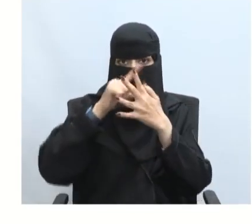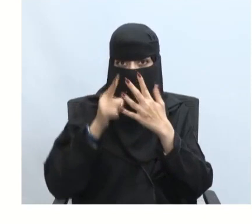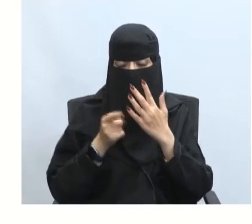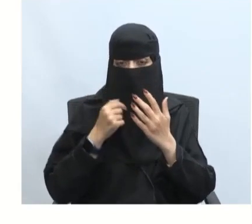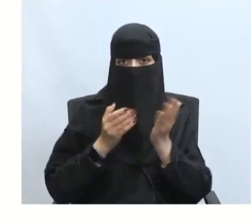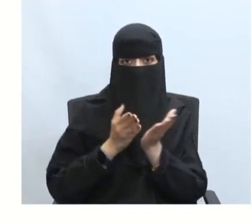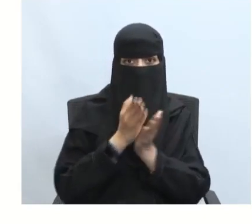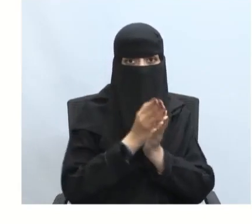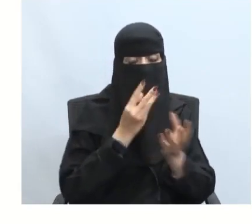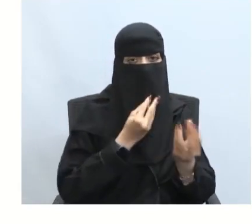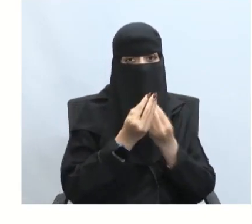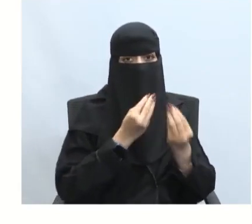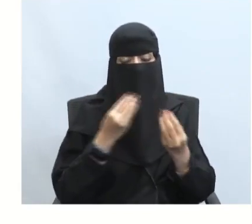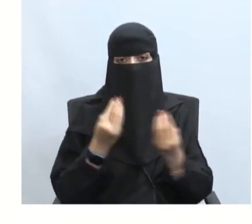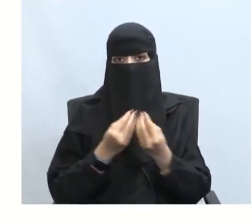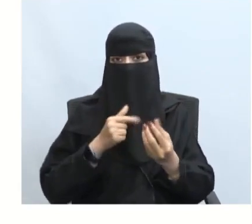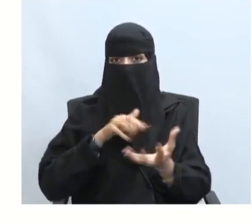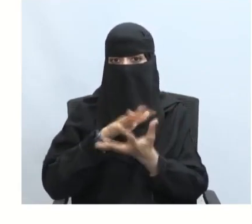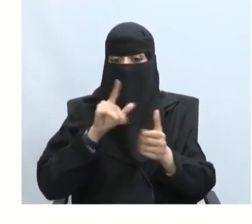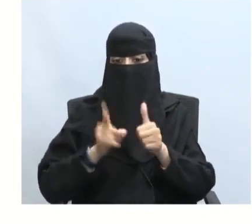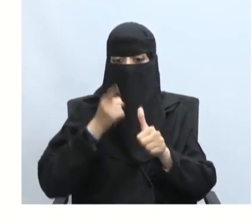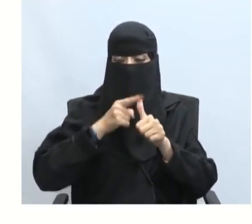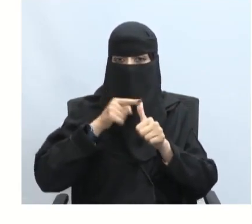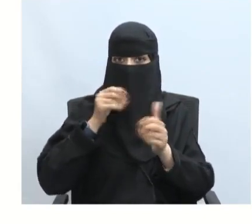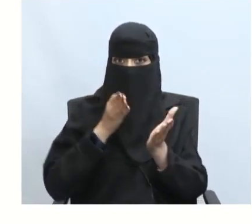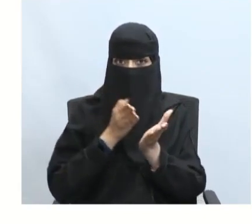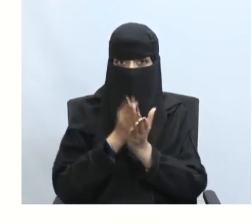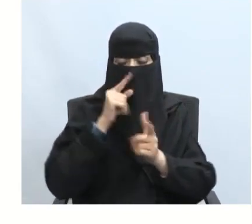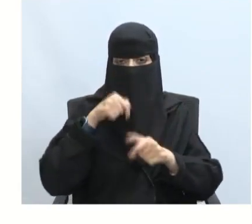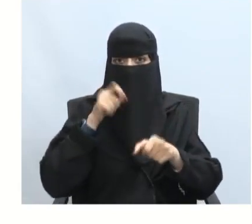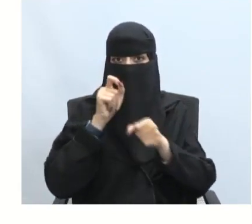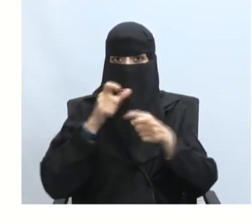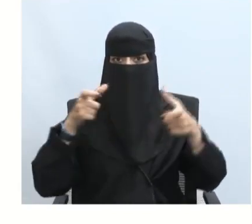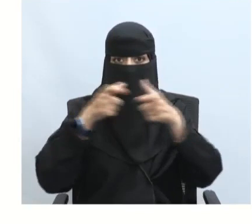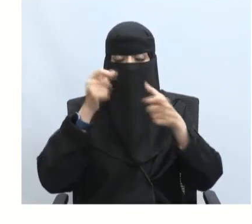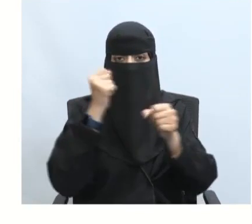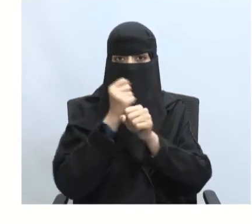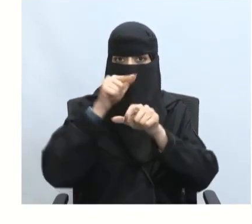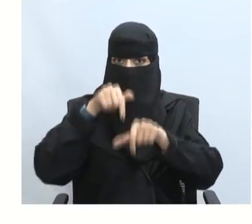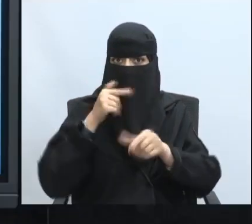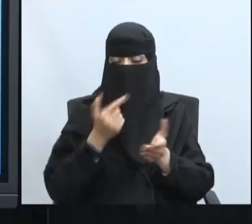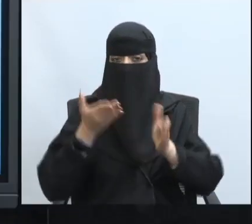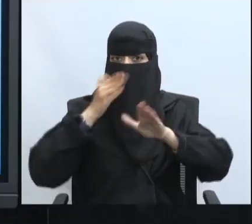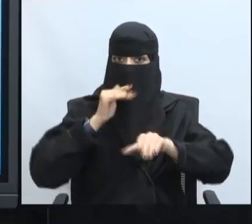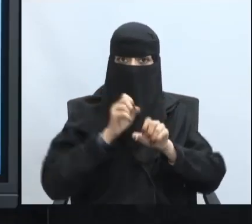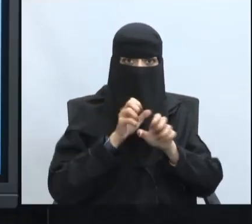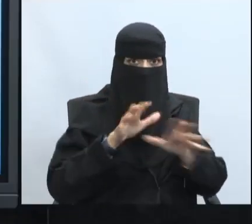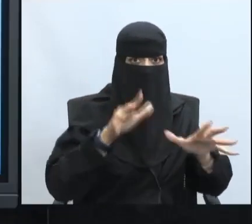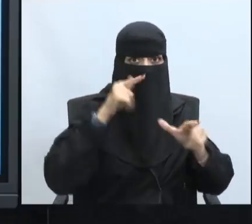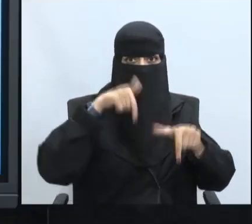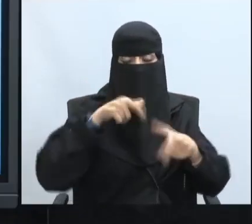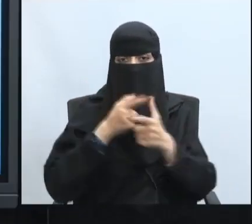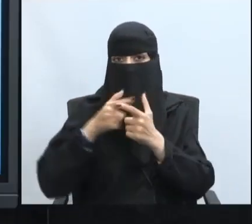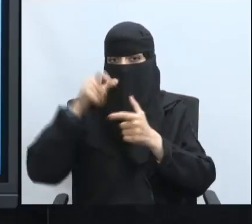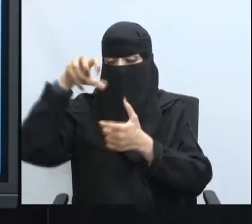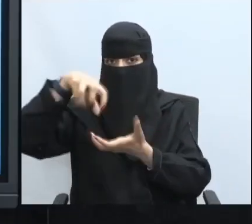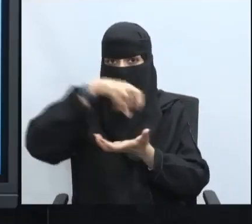التعامل مع الأزمات أول هذه الطرق طريقة فريق العمل وهي الأكثر شيوعا بين